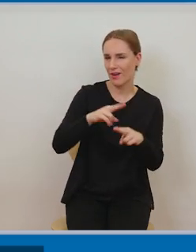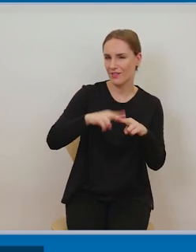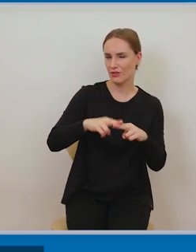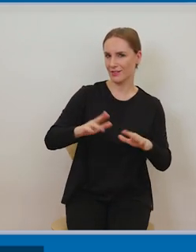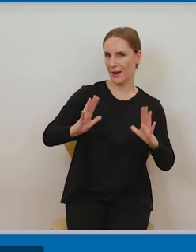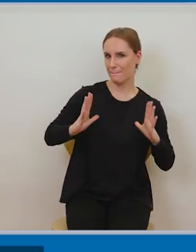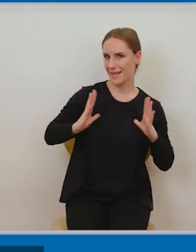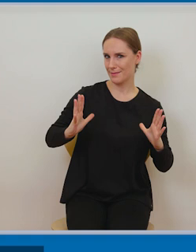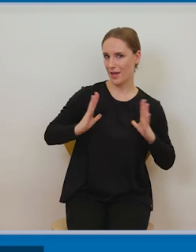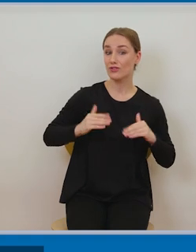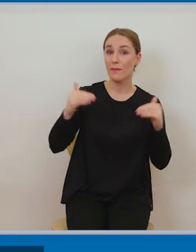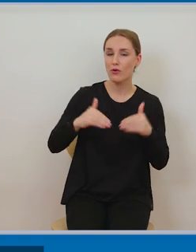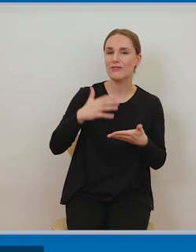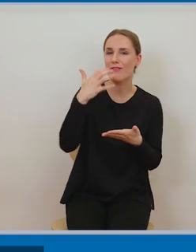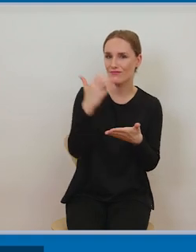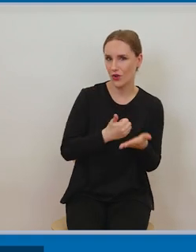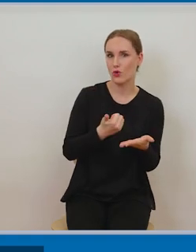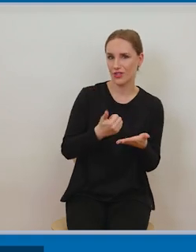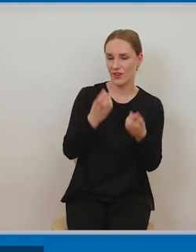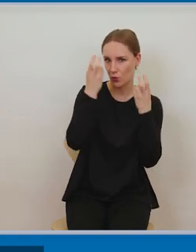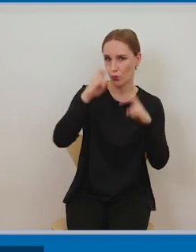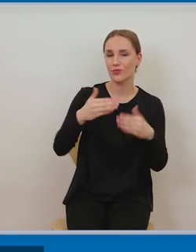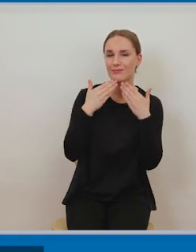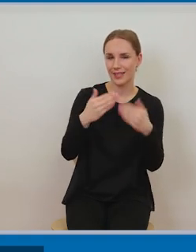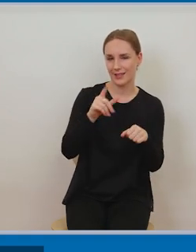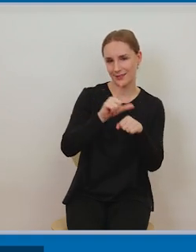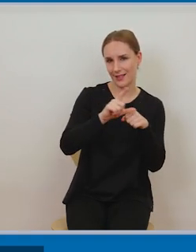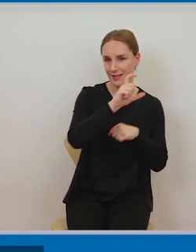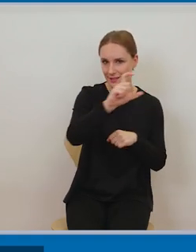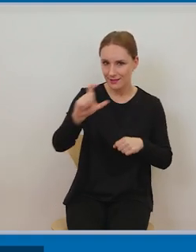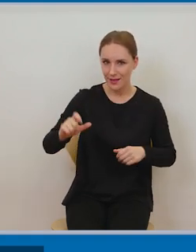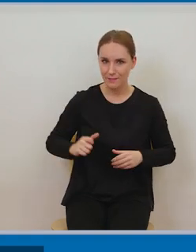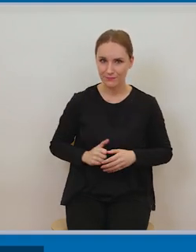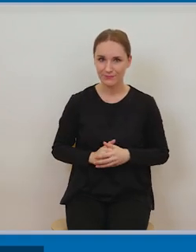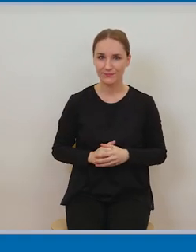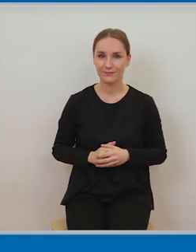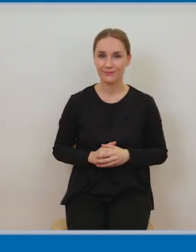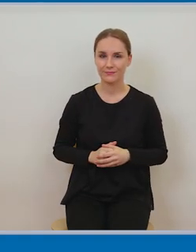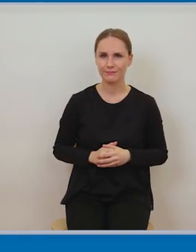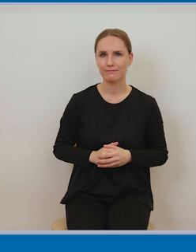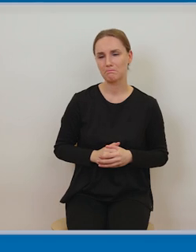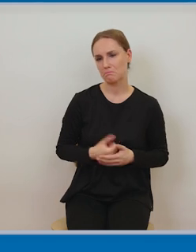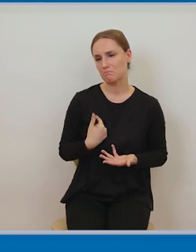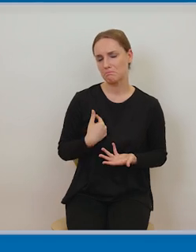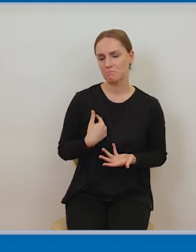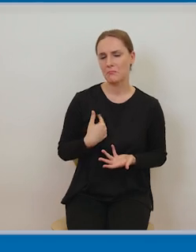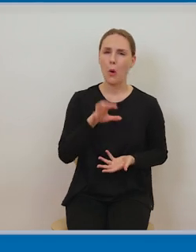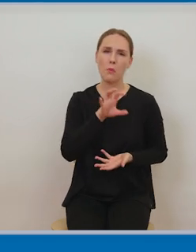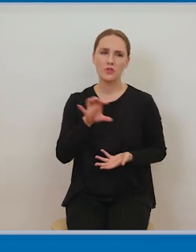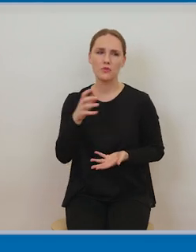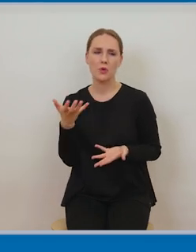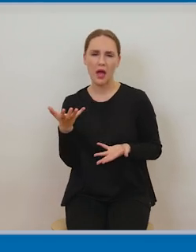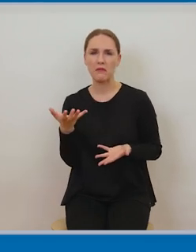utworów, jakimi są właśnie licencje Creative Commons. I one, jak z naszej praktyki widzimy, one rzeczywiście często są